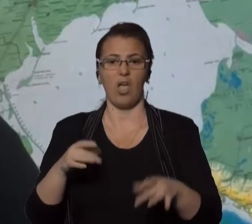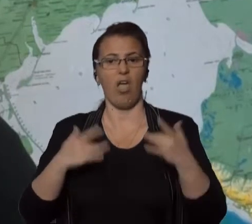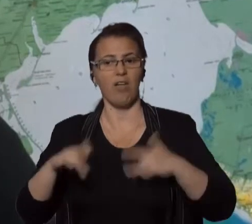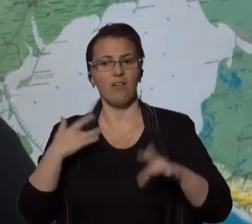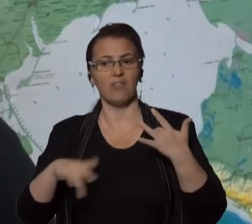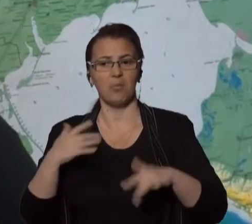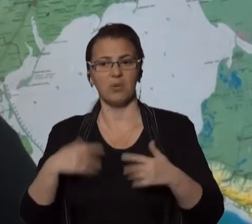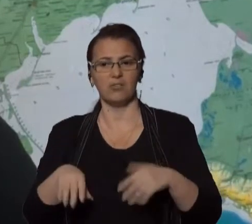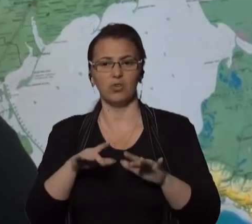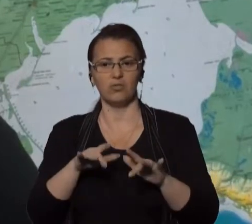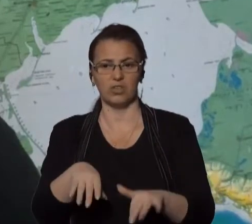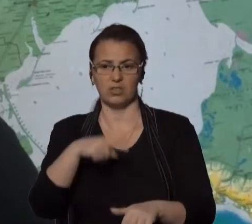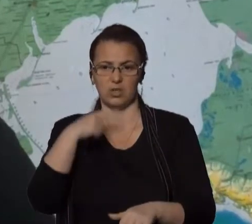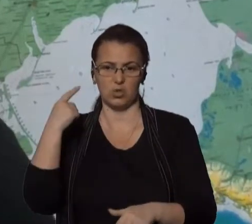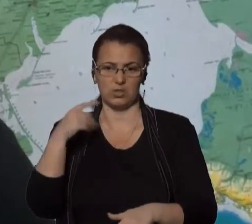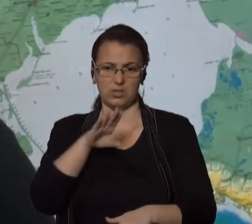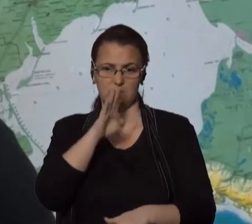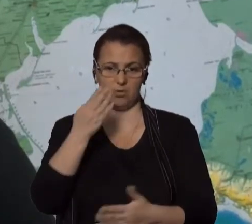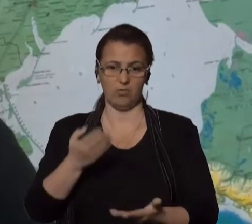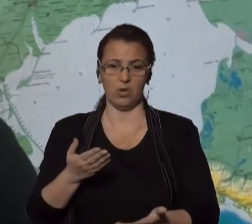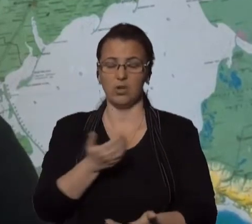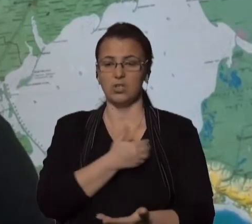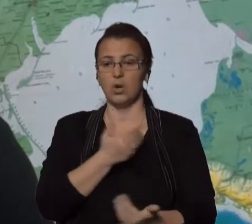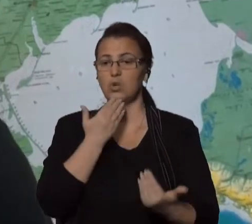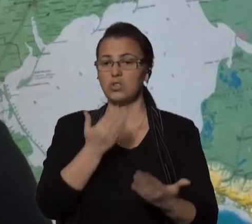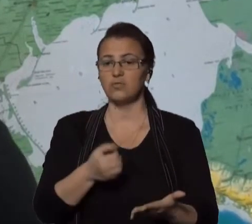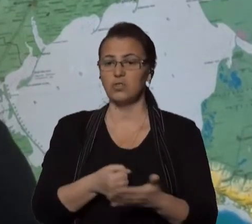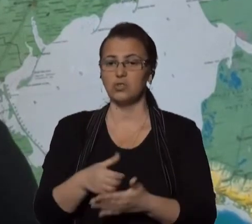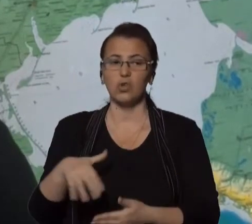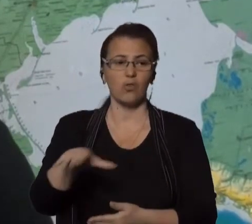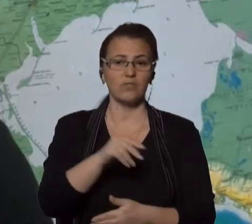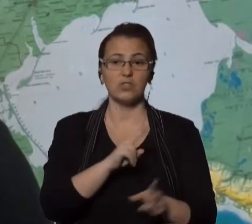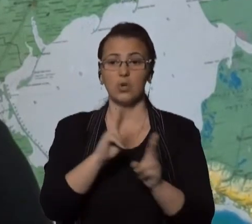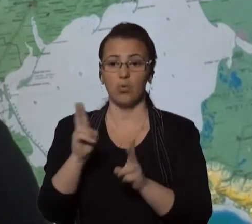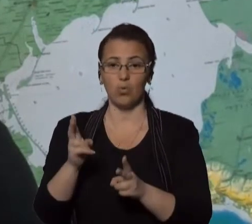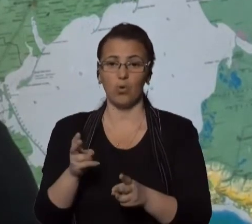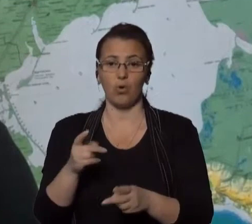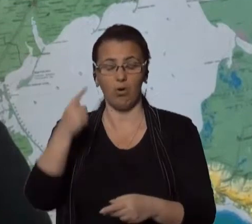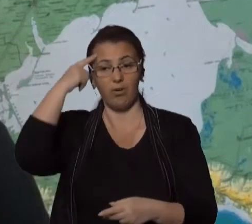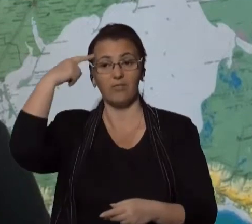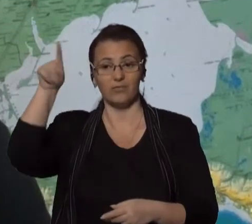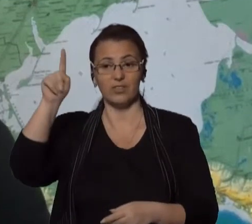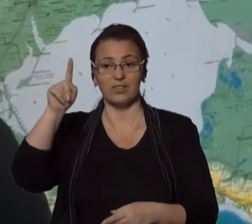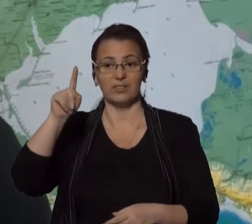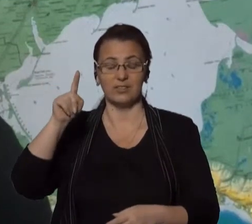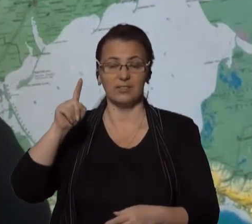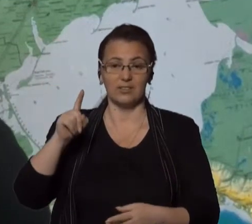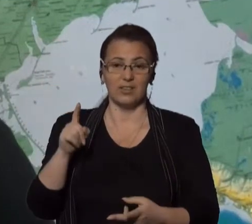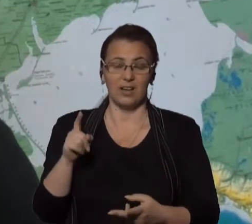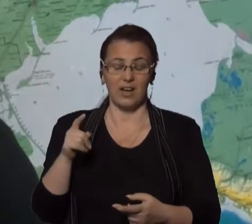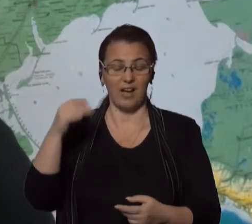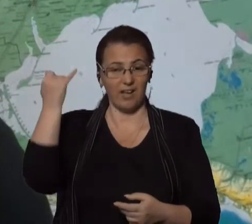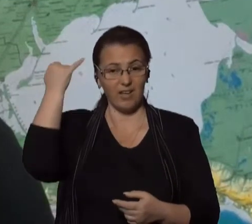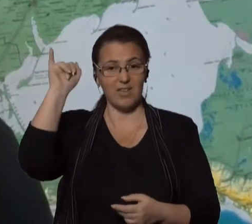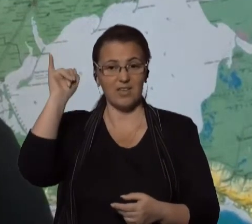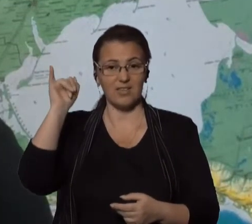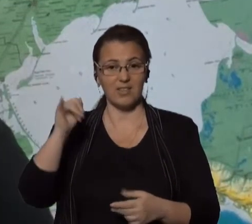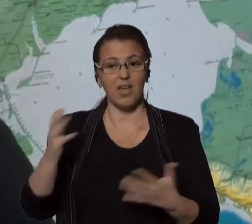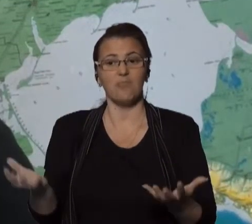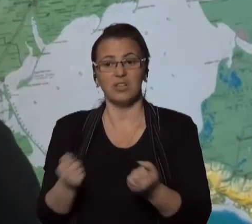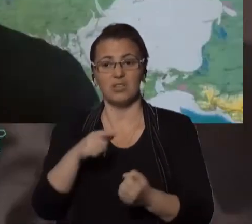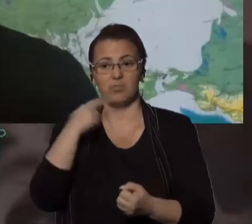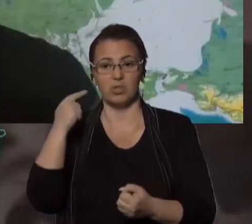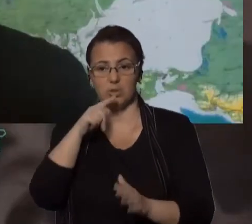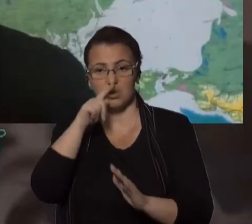російського агресора. Я хочу звернутися до всіх, у кого зріє ідея підтримувати російське вторгнення чи виправдовувати цю